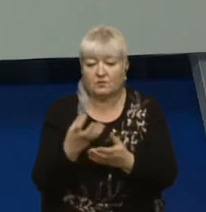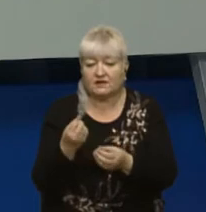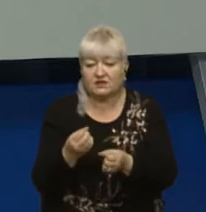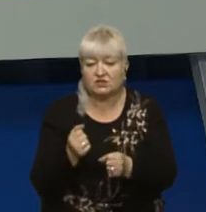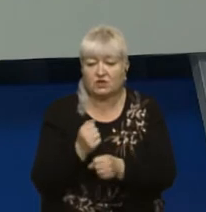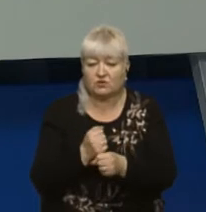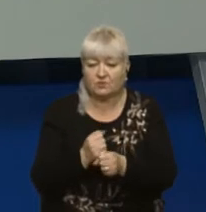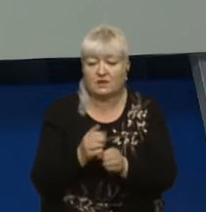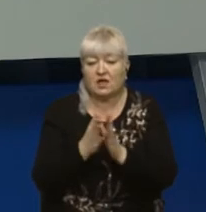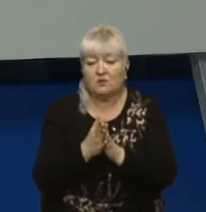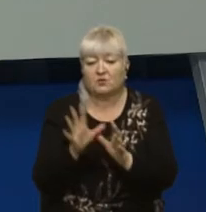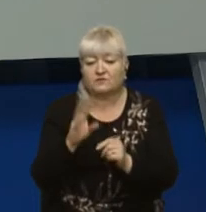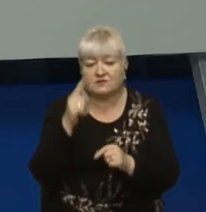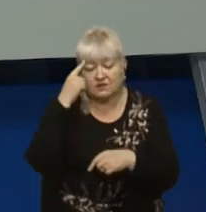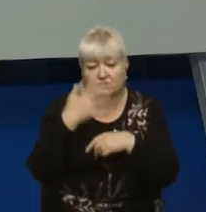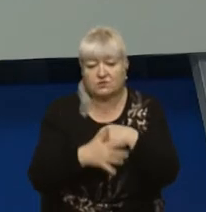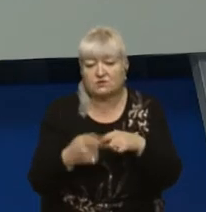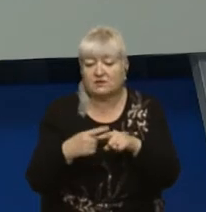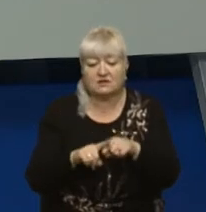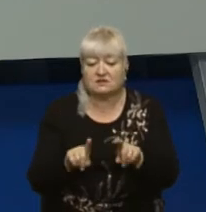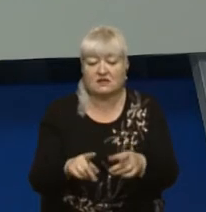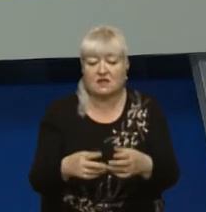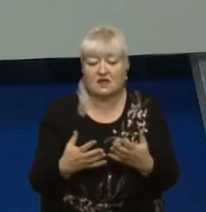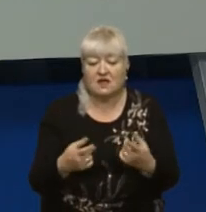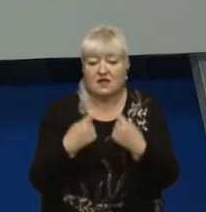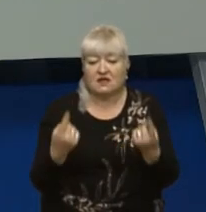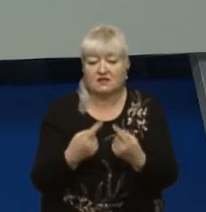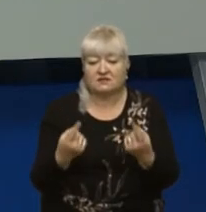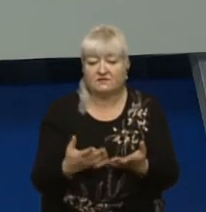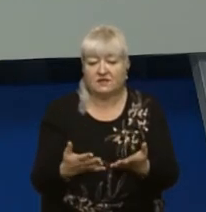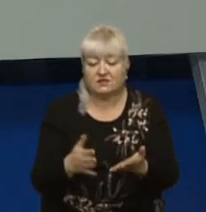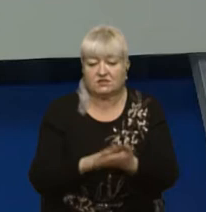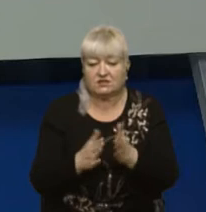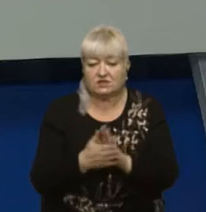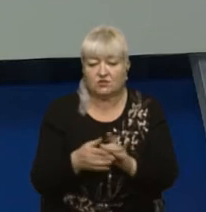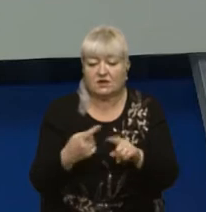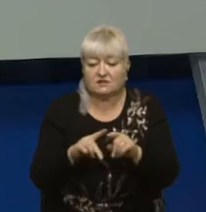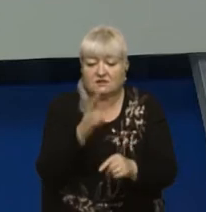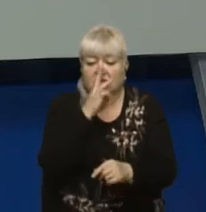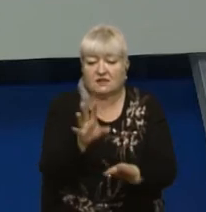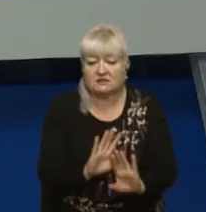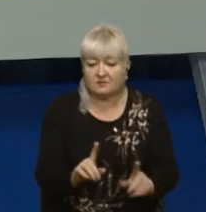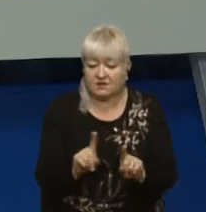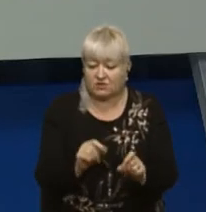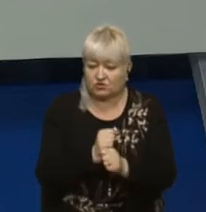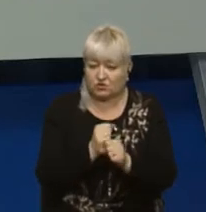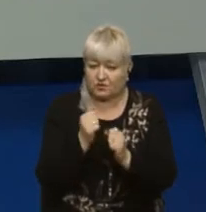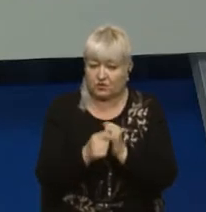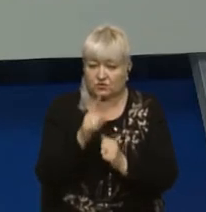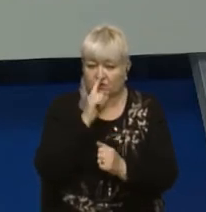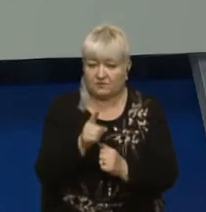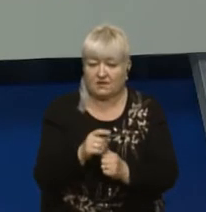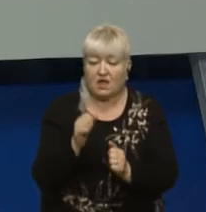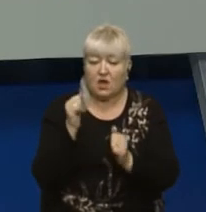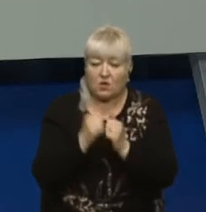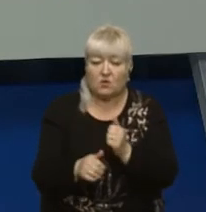Прошу всіх зрозуміти, що це не є типова ситуація, умовно, рух коштів чи виплата заробітної плати, яка щомісяць робиться. Кожна така ситуація є